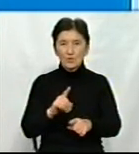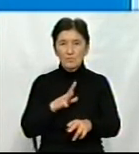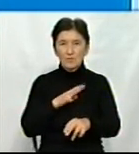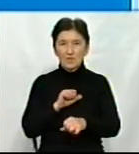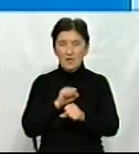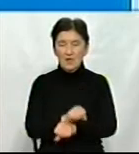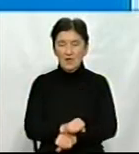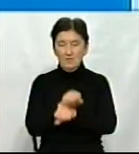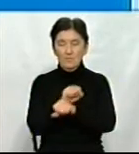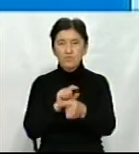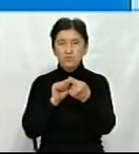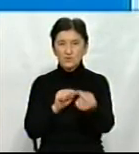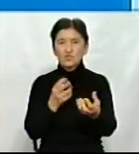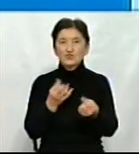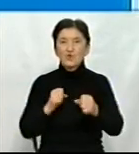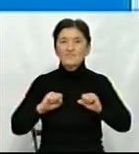забезпечена ще взимку.